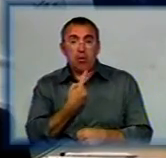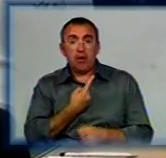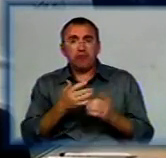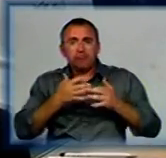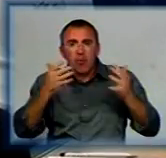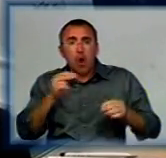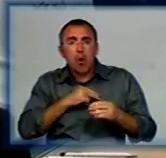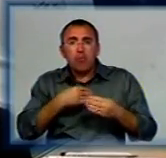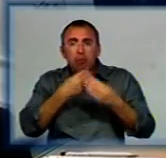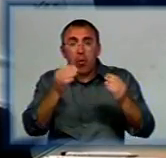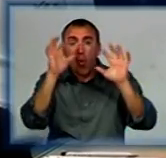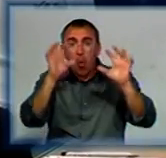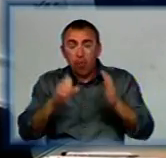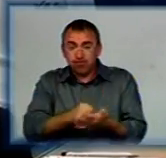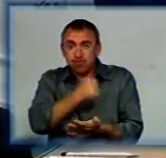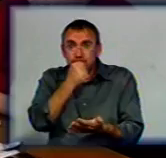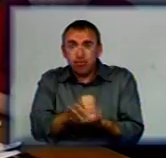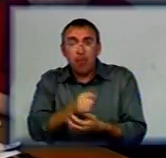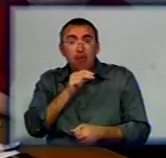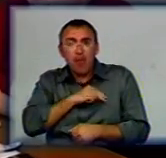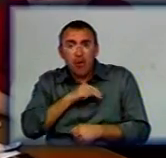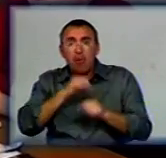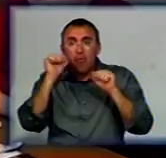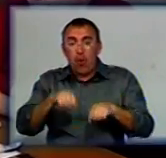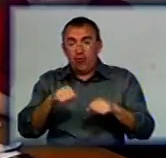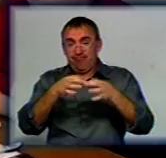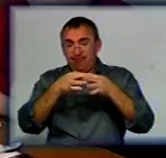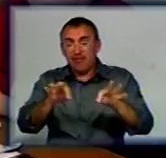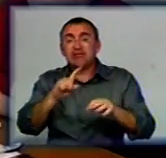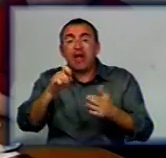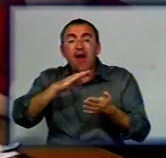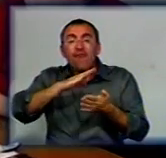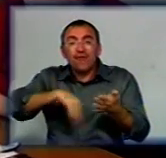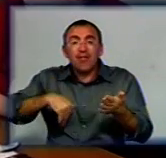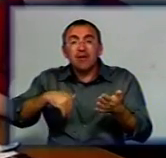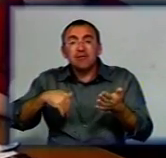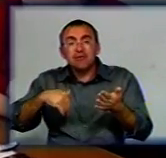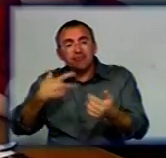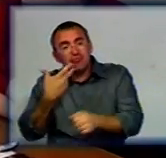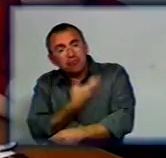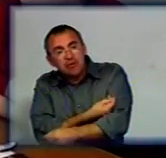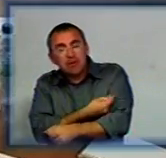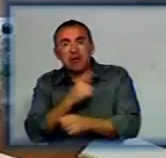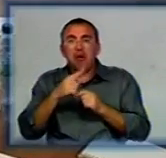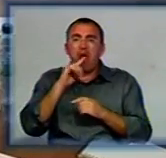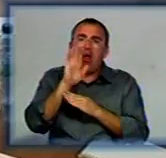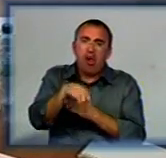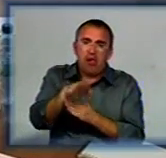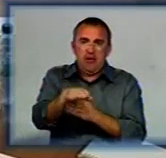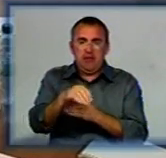роботодавців. Якщо кодекс ухвалять, працівників можна бути звільнити за відсутність потрібних щеплень або за довгий язик.